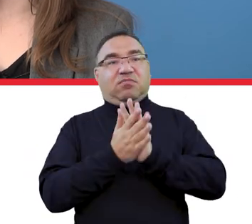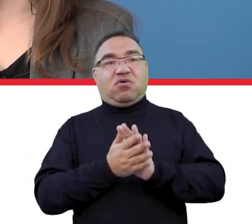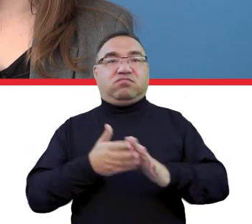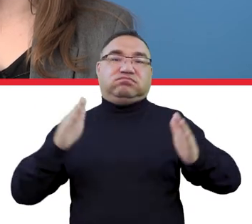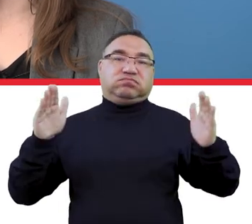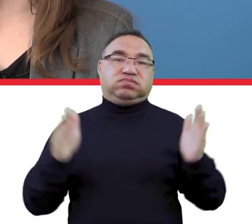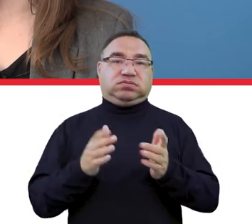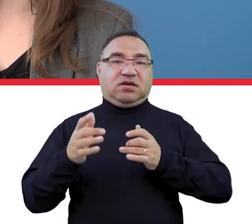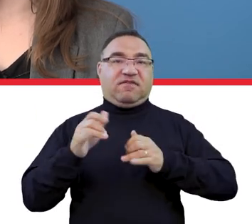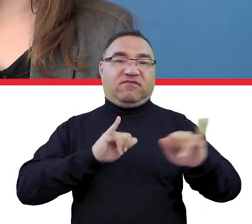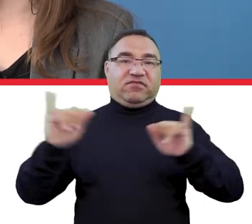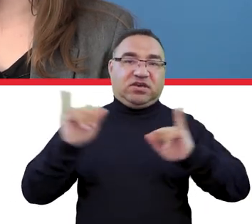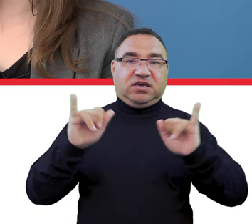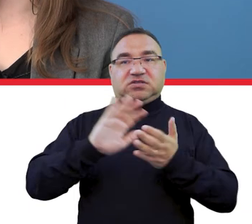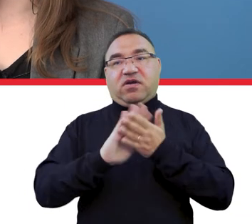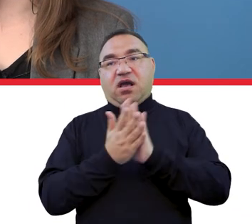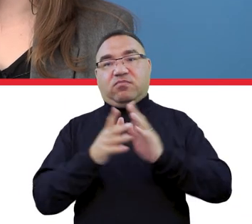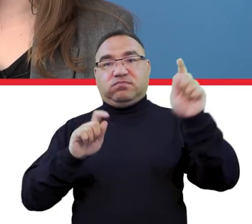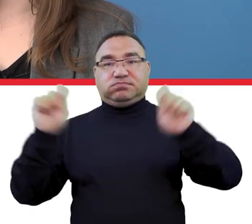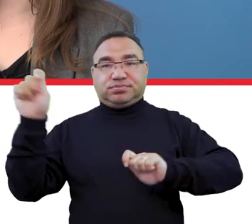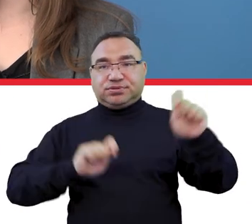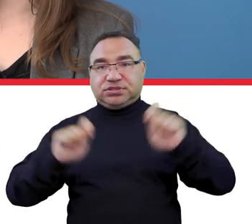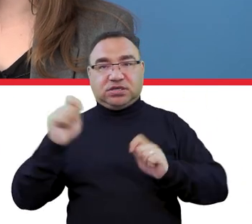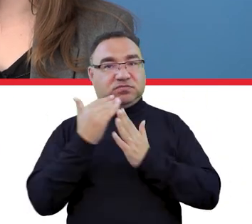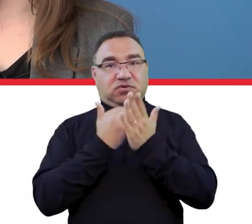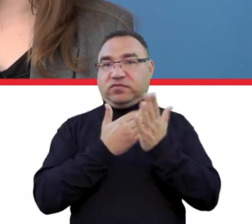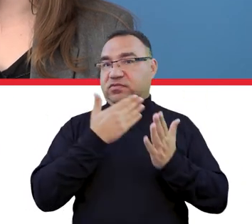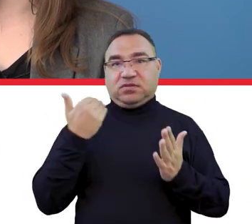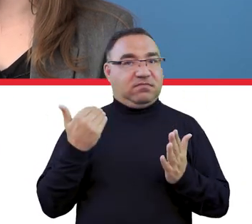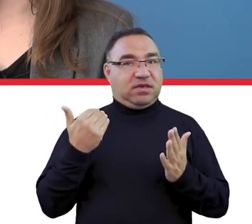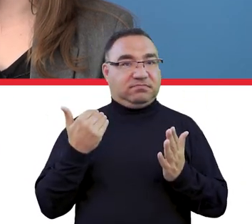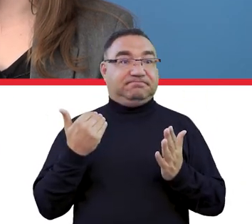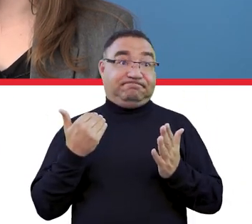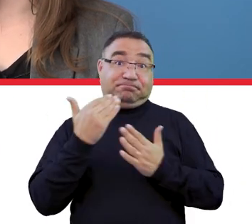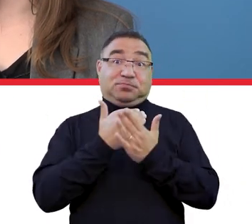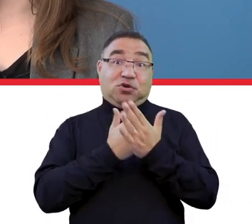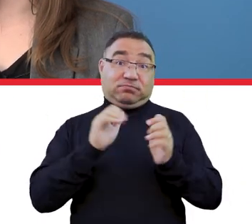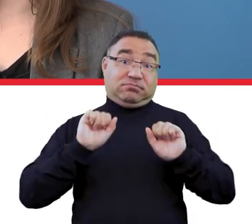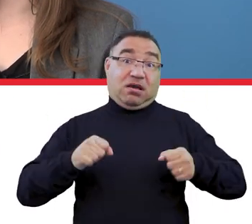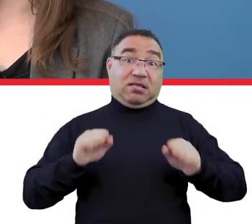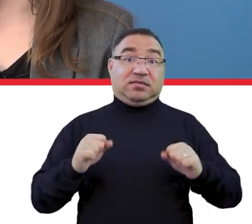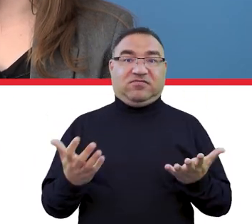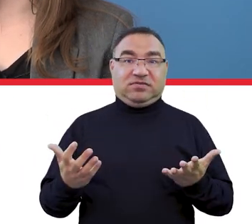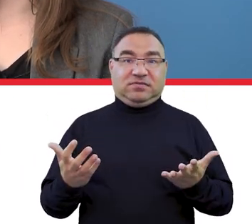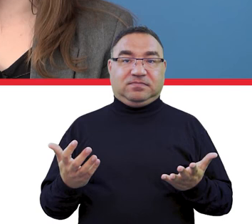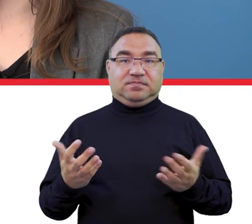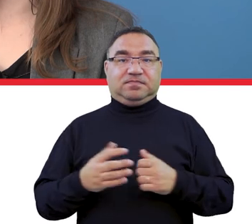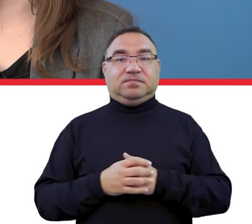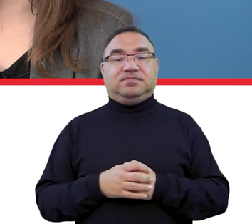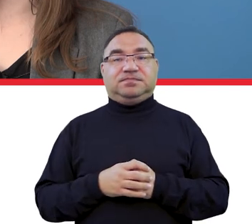realizację wyjazdów lub przyjazdów w ramach tego programu, czyli program jest cały czas aktywnym programem.